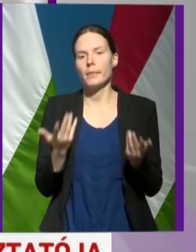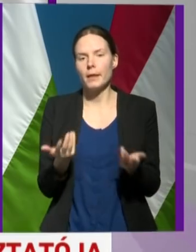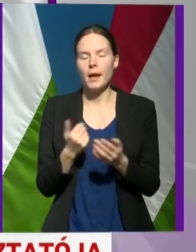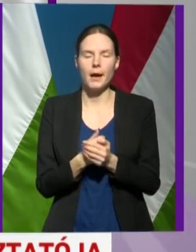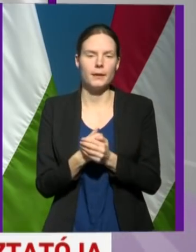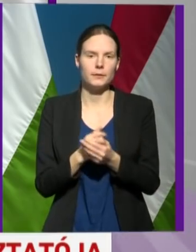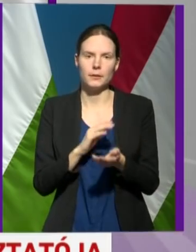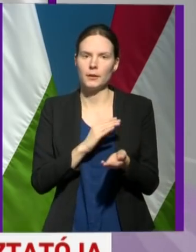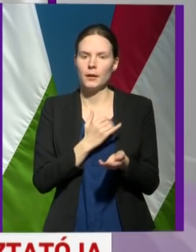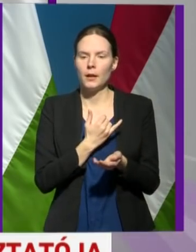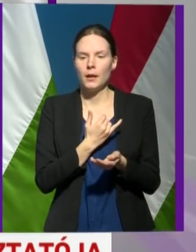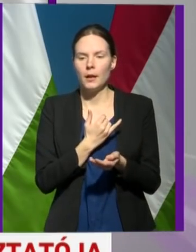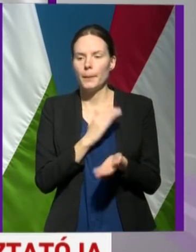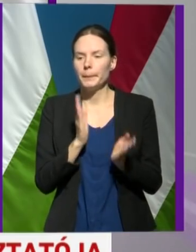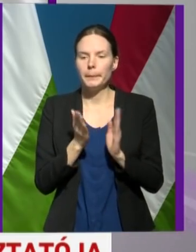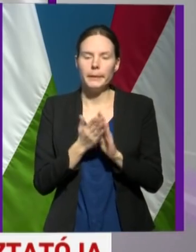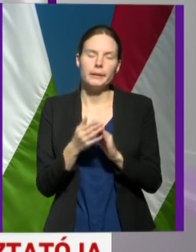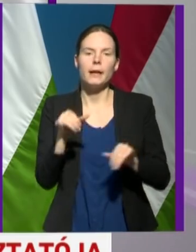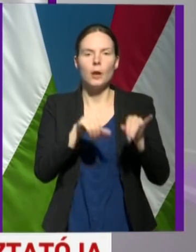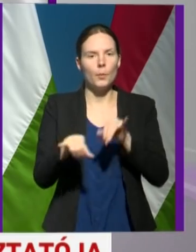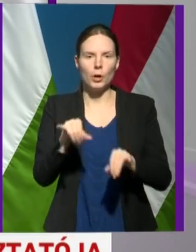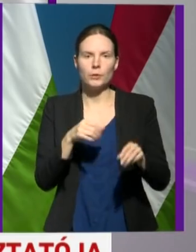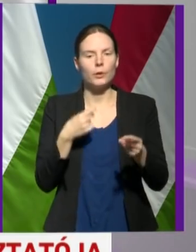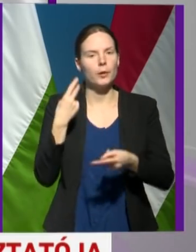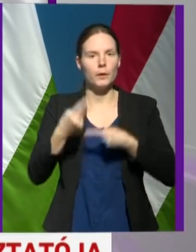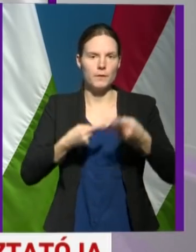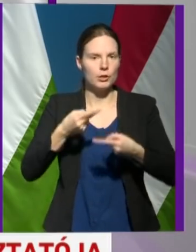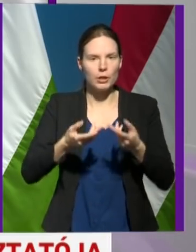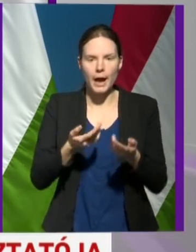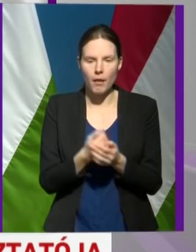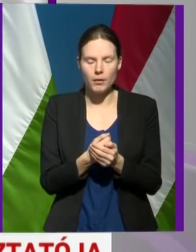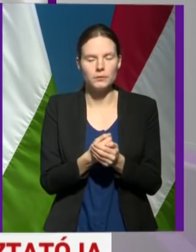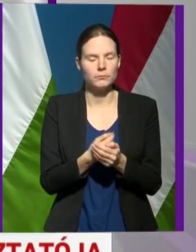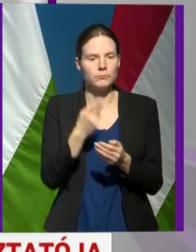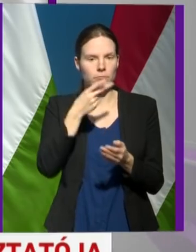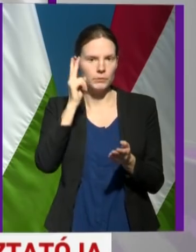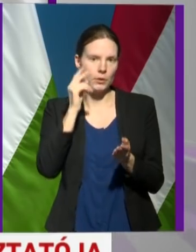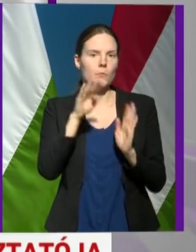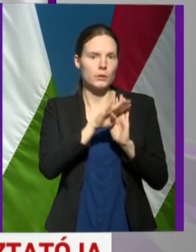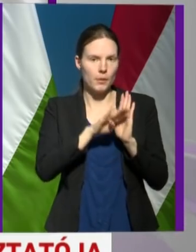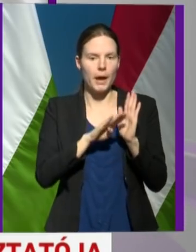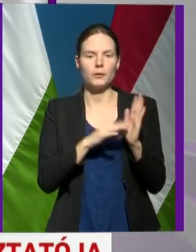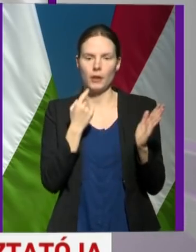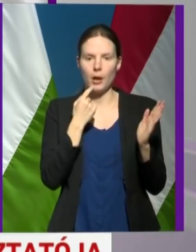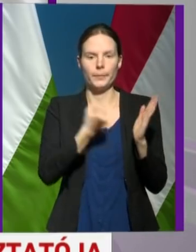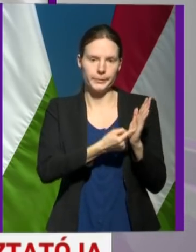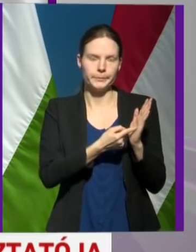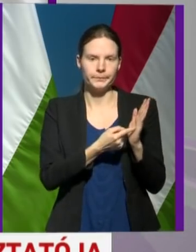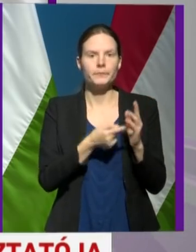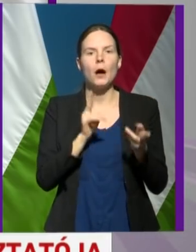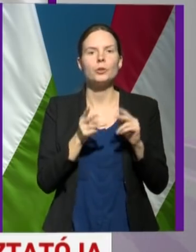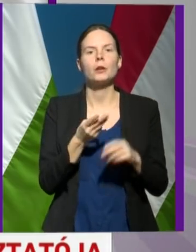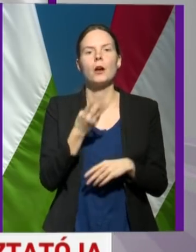minden laboratóriumi vizsgálat a szakmaszabályai szerint, ahogy azt a WHO